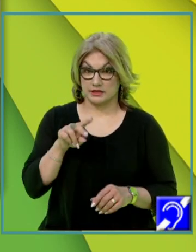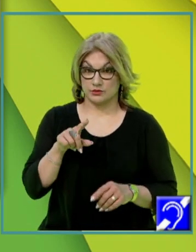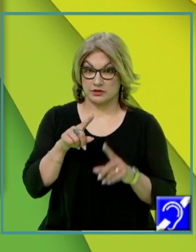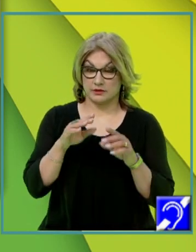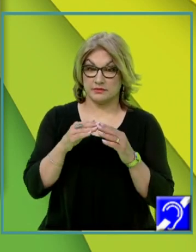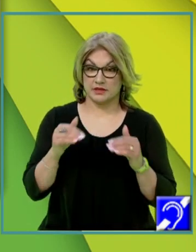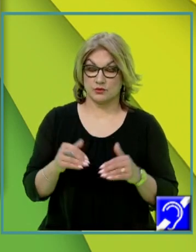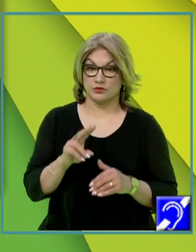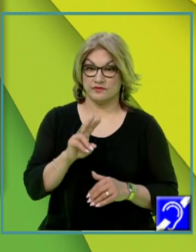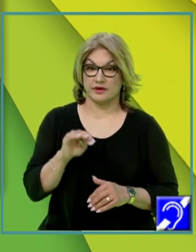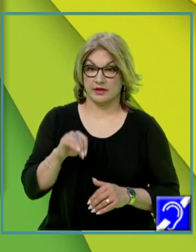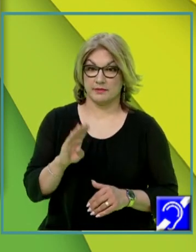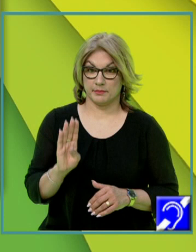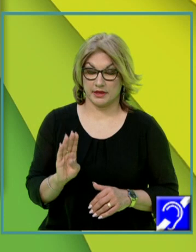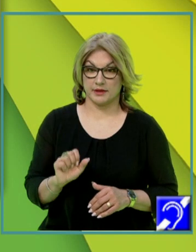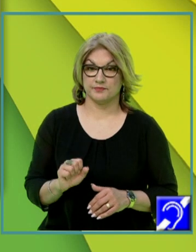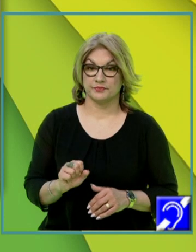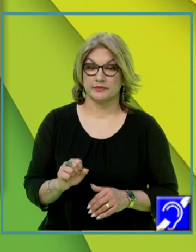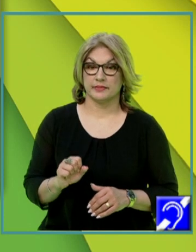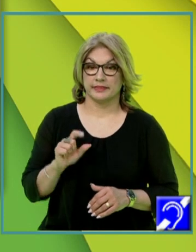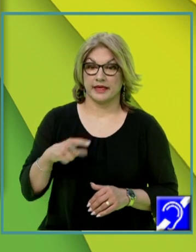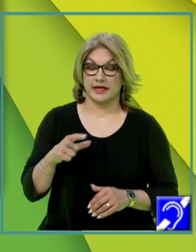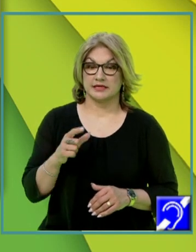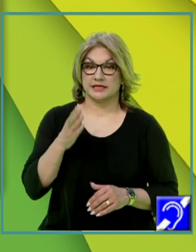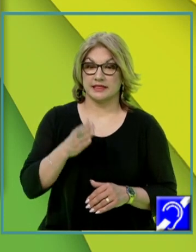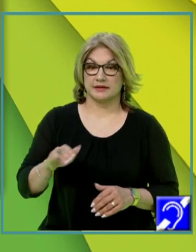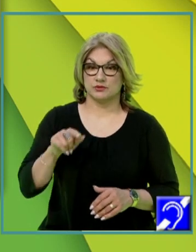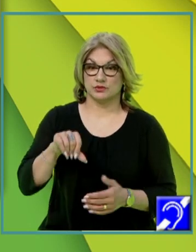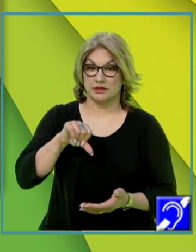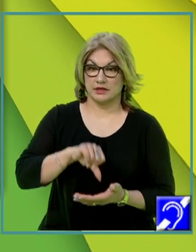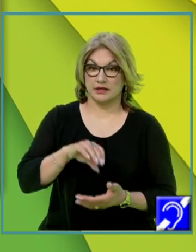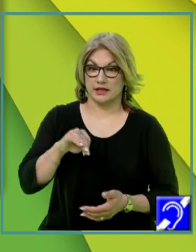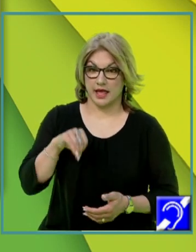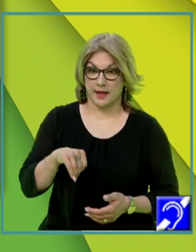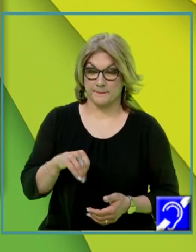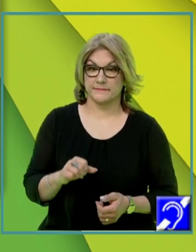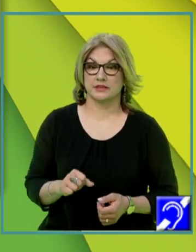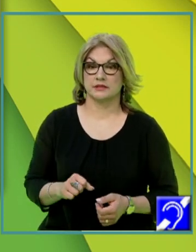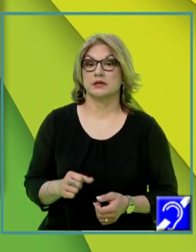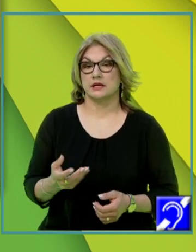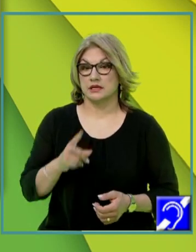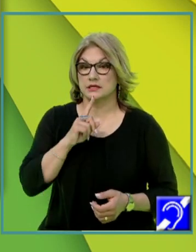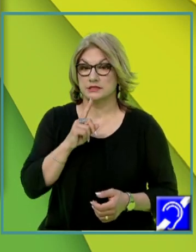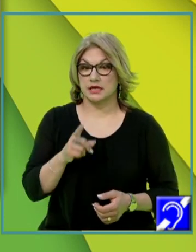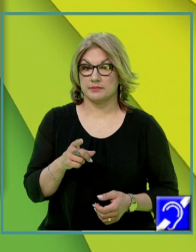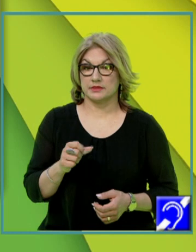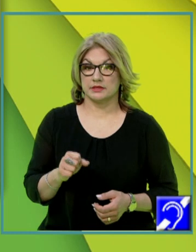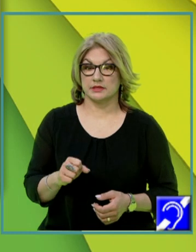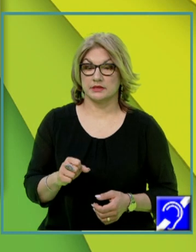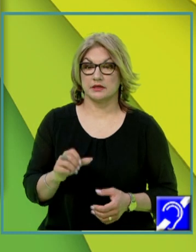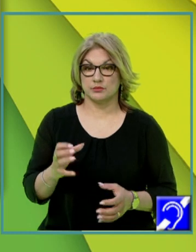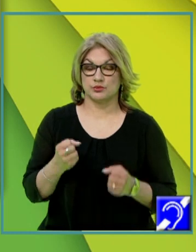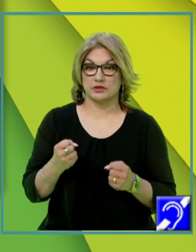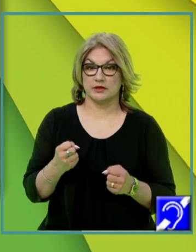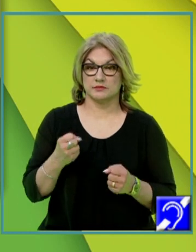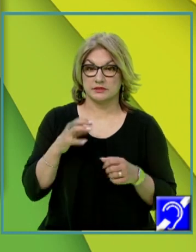VMB, care este dreptunghic în M, că așa am dus noi înălțimea, înseamnă că putem să